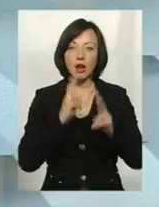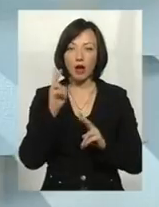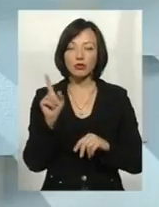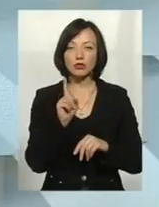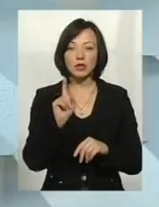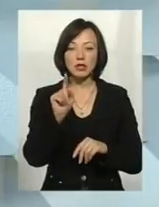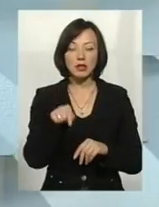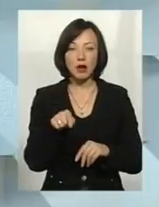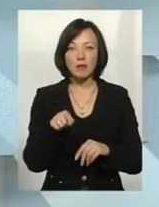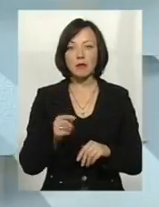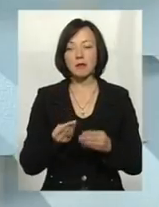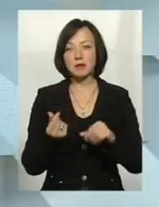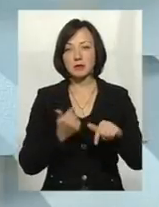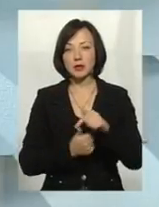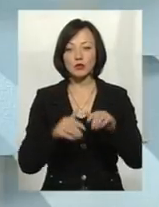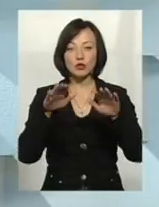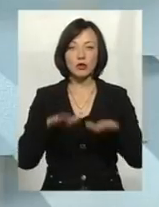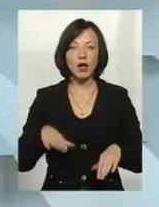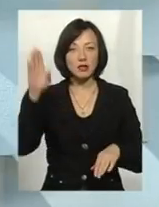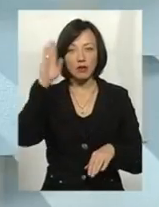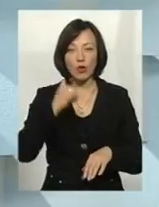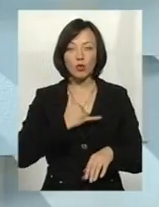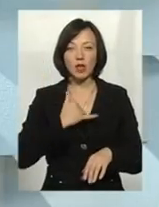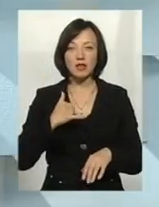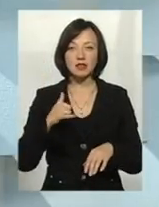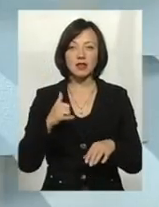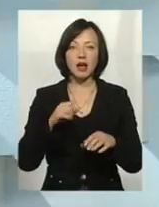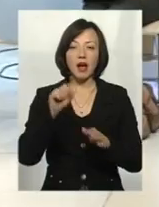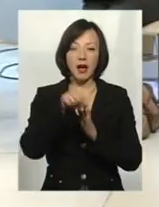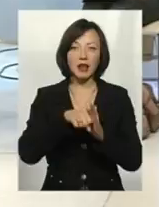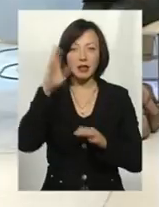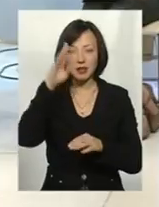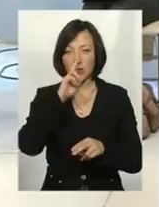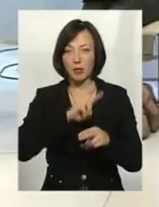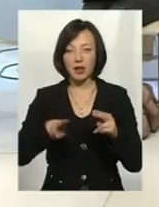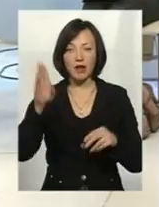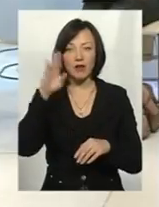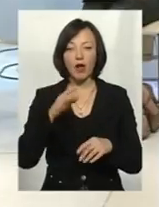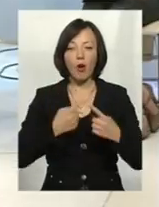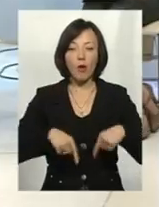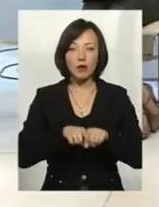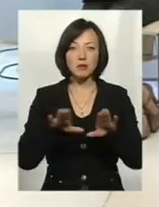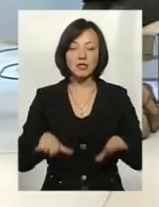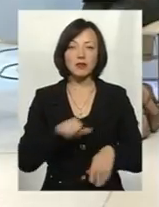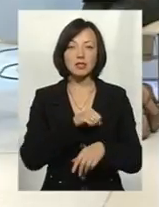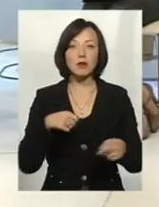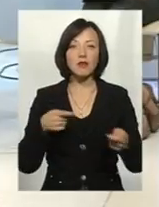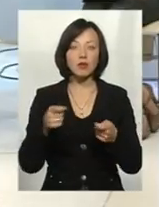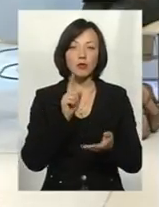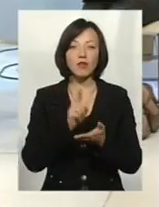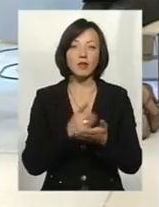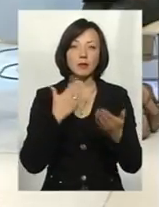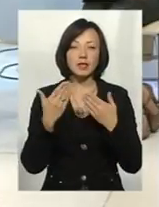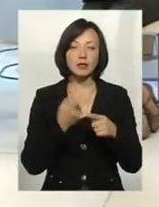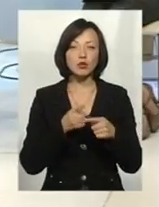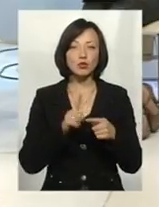фізичний особливий підприємець спускає ставок, в нас падають грунтові води, в нас в керницях пропадає вода. Тобто, органи місцевого самоврядування повинні підійти